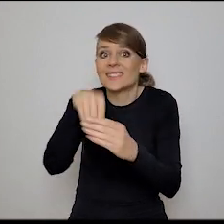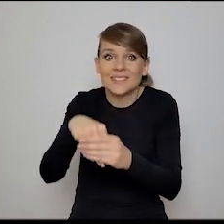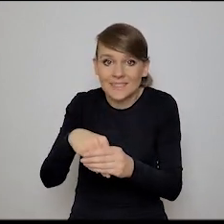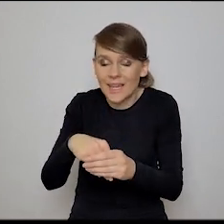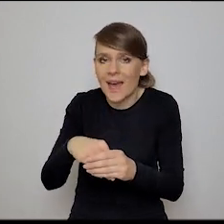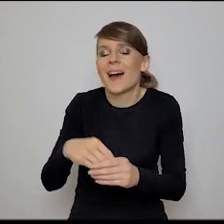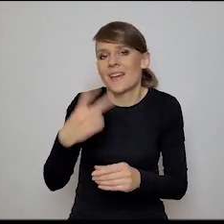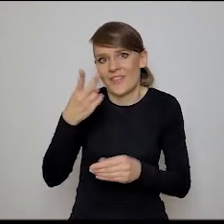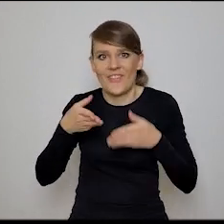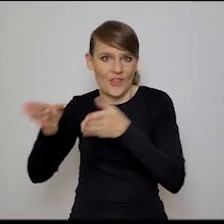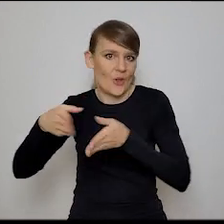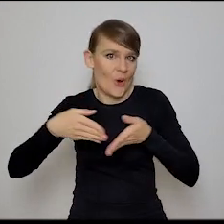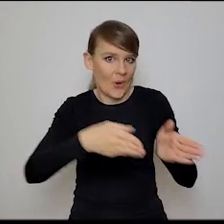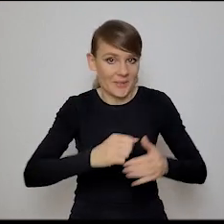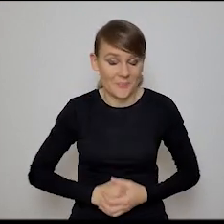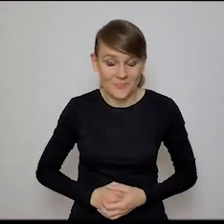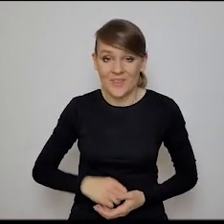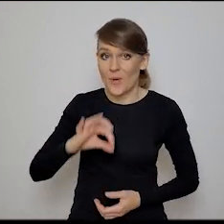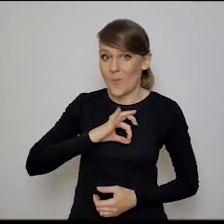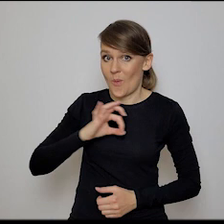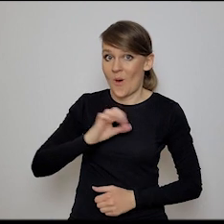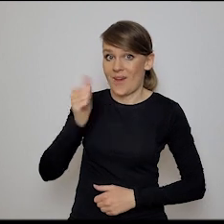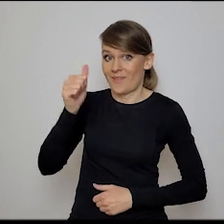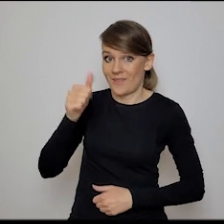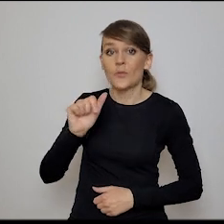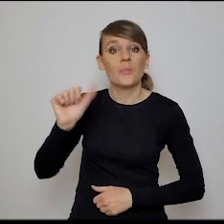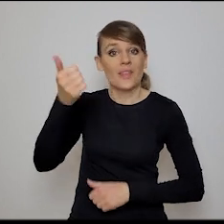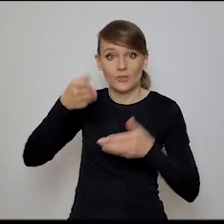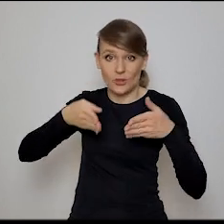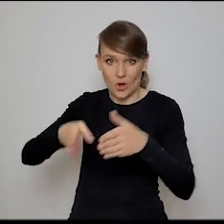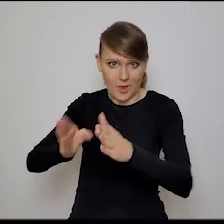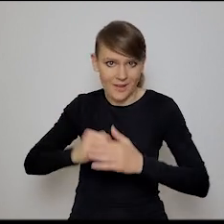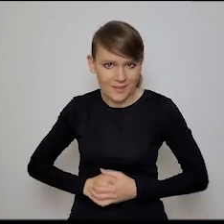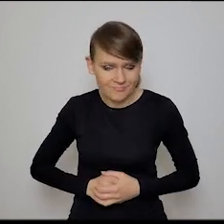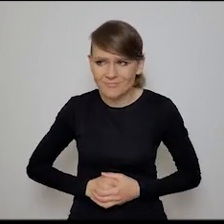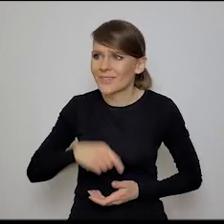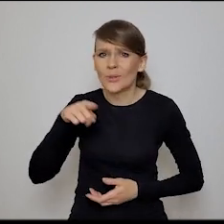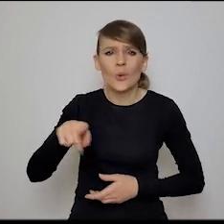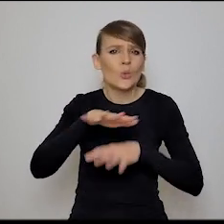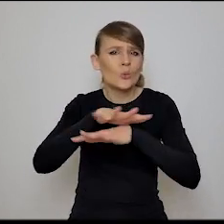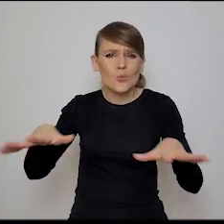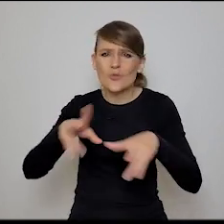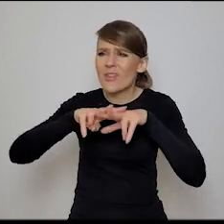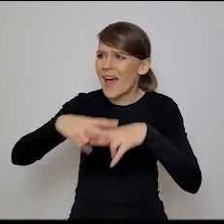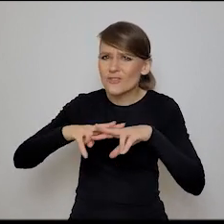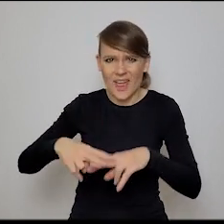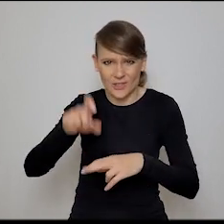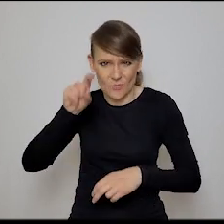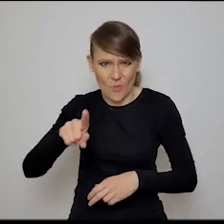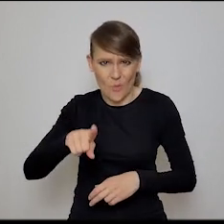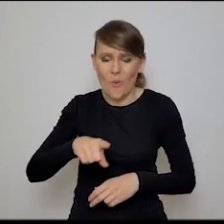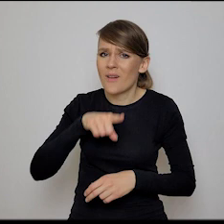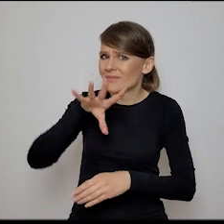jeśli chodzi o moją specjalność. Droga pierwsza to jest taka, że jest masa narzędzi, które